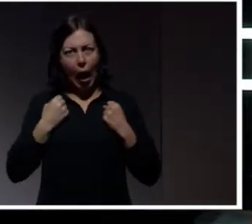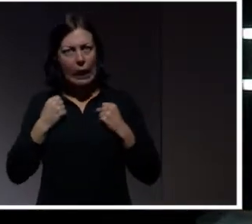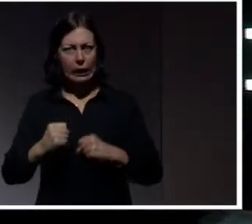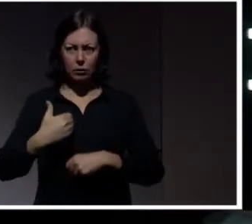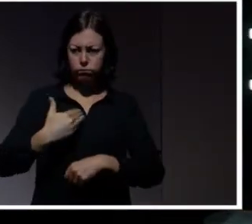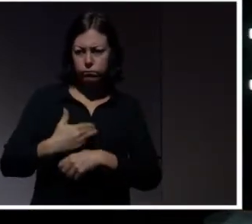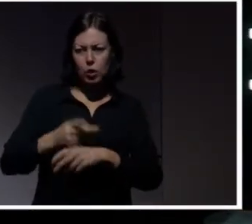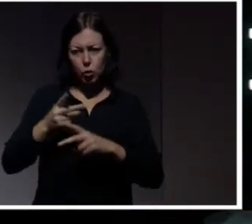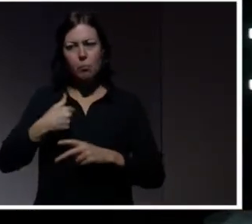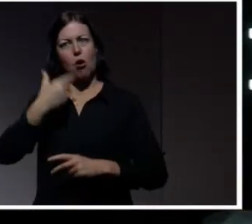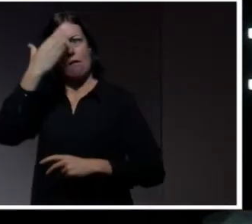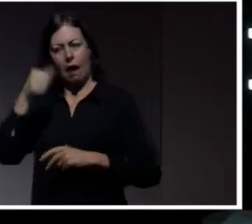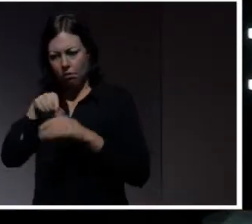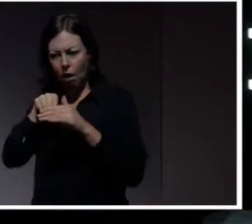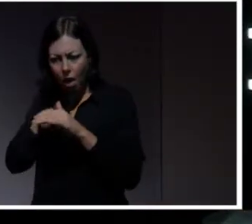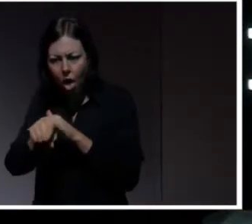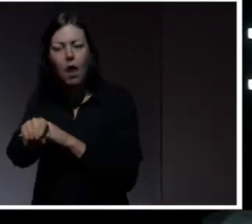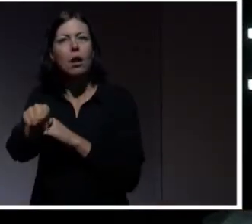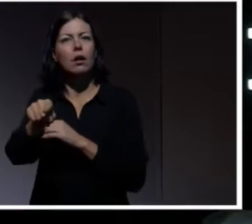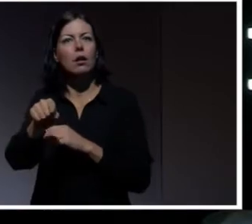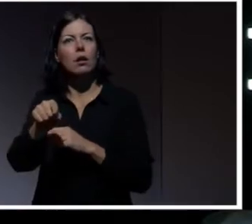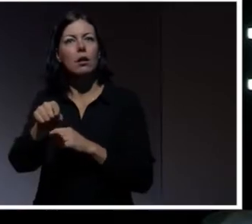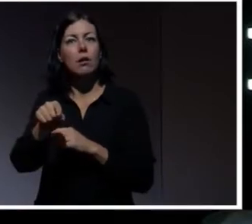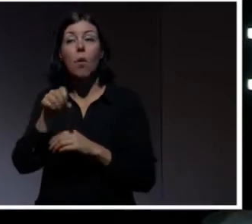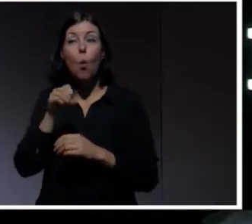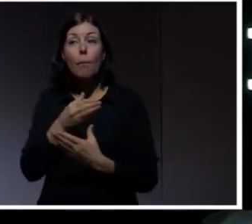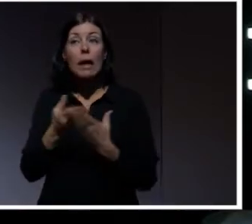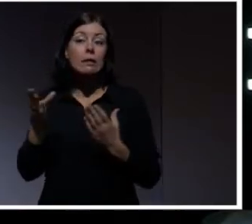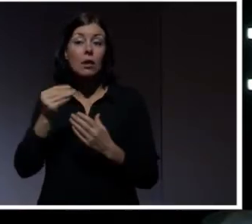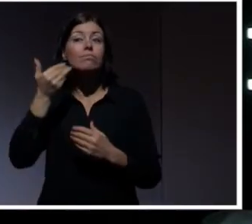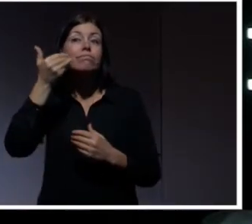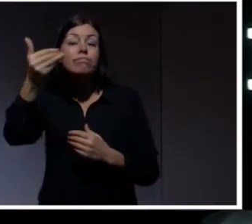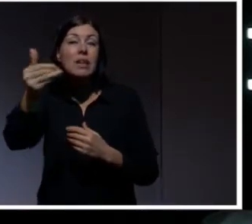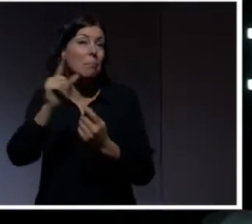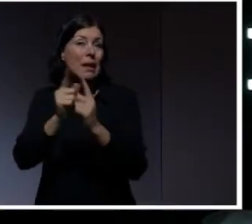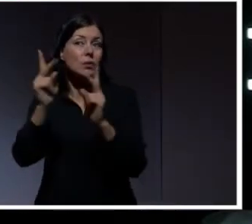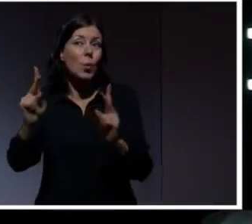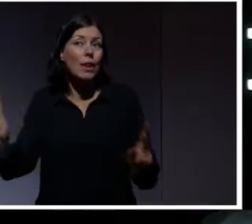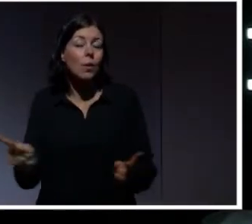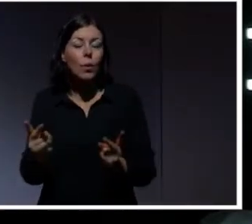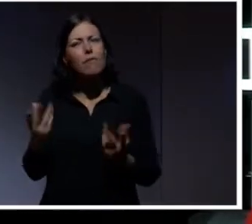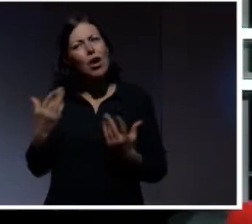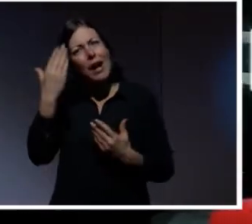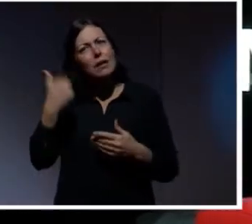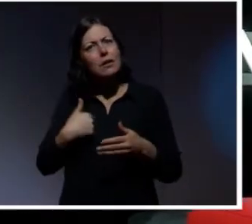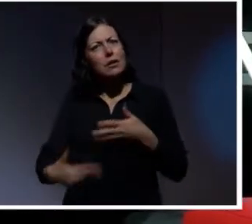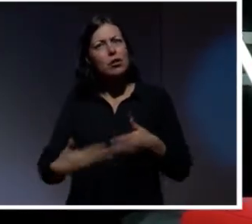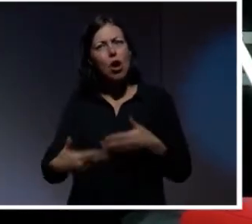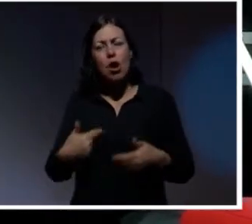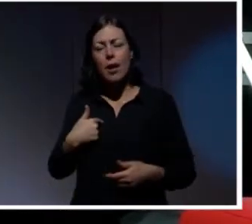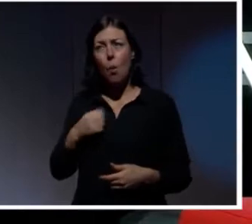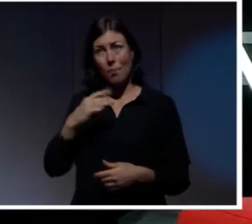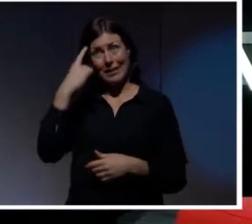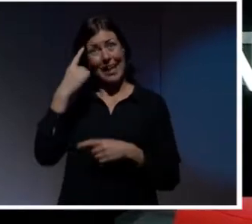Och om inte annat så blir det ett faktum förr eller senare. alla fall. Och vad kan man göra då? Ja men om man tänker på det.